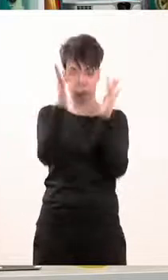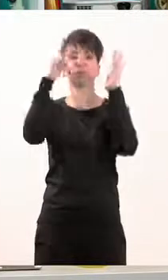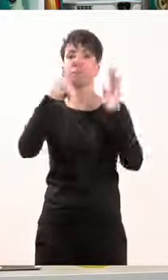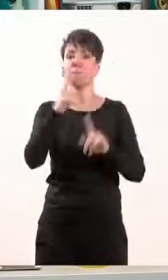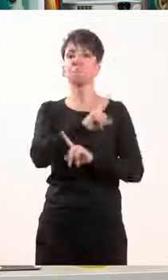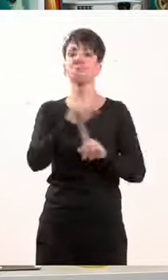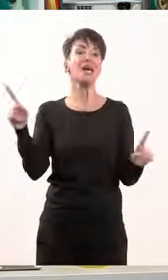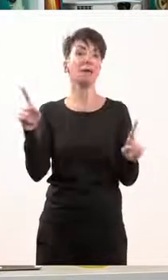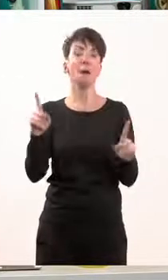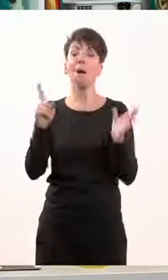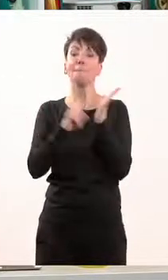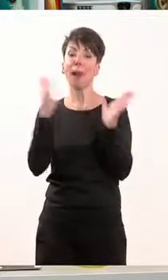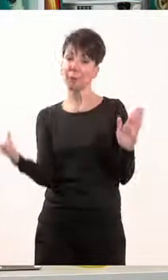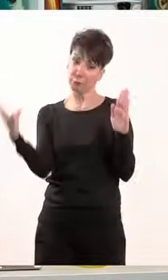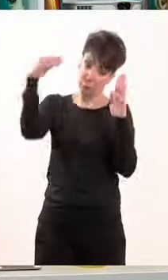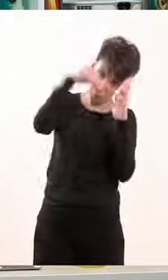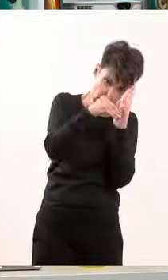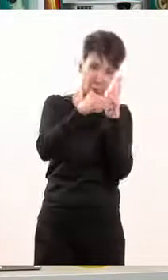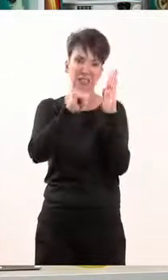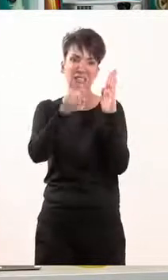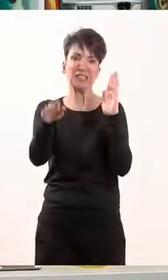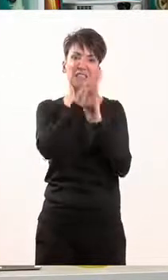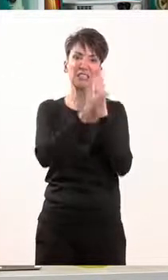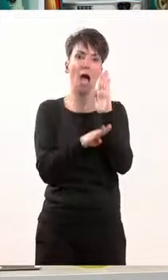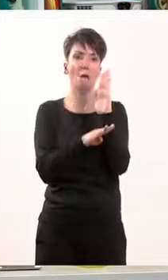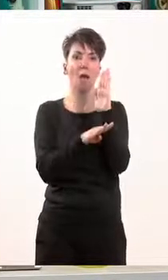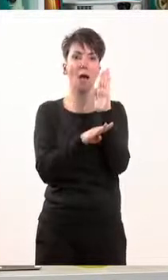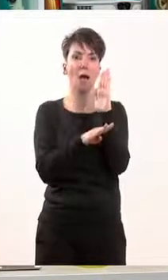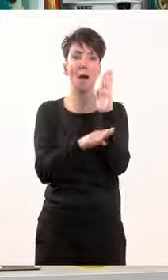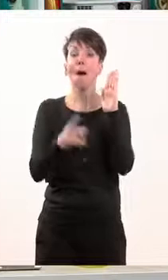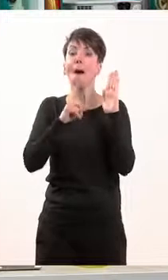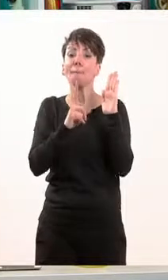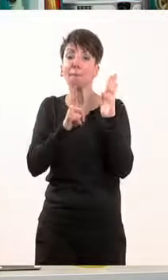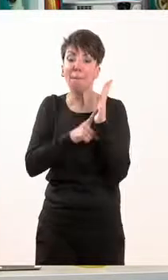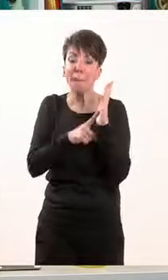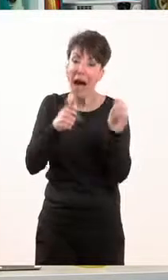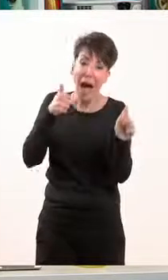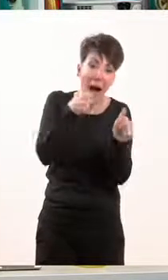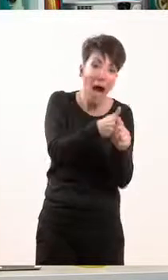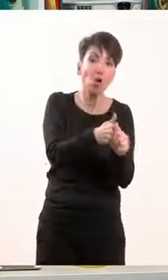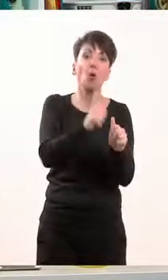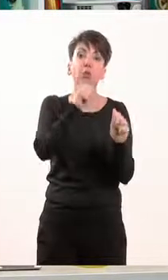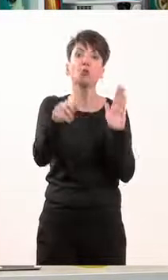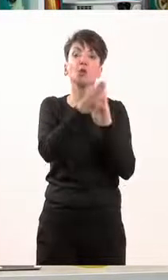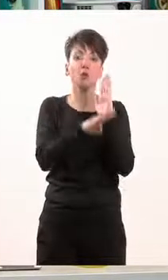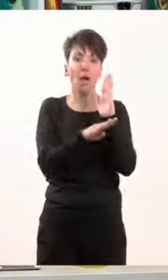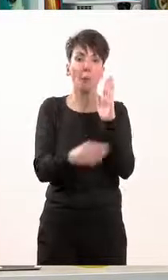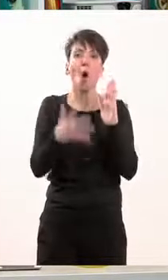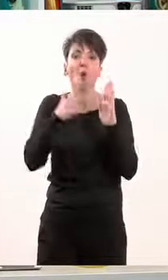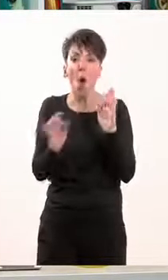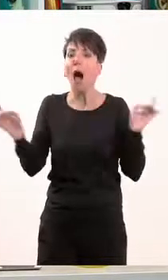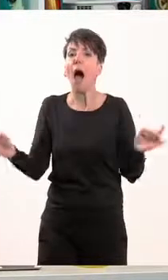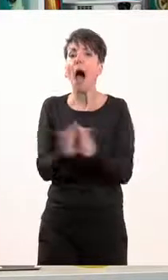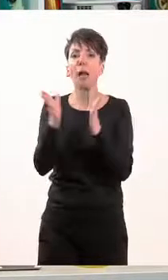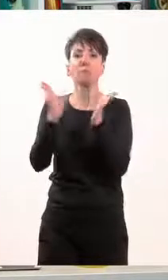εκτός δηλαδή του πλαισίου του Συντάγματος, πρέπει να είναι σύμφωνοι με το Σύνταγμα για να μην ακυρωθούν. Για να